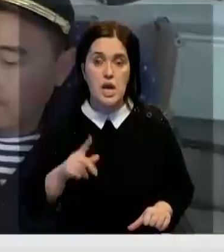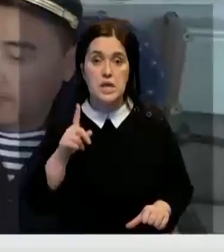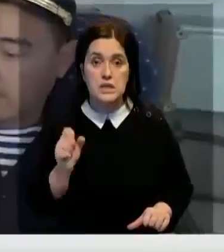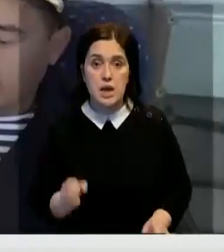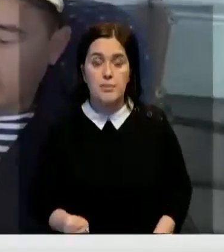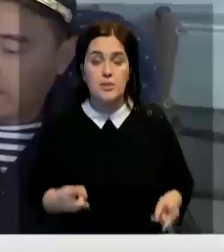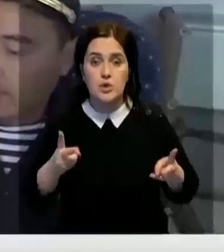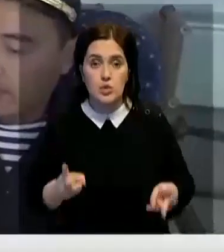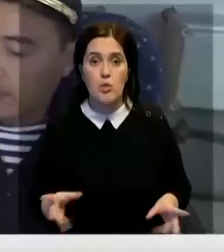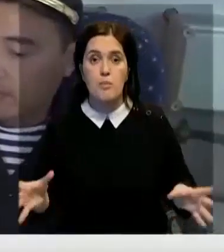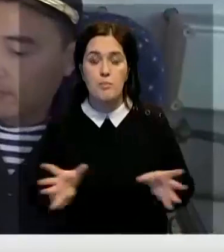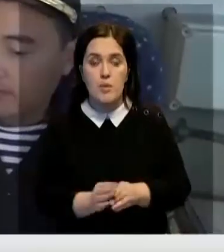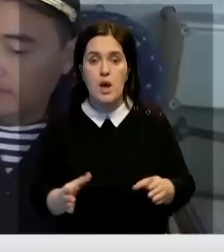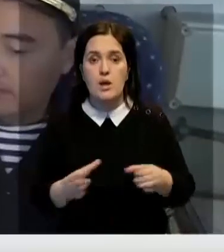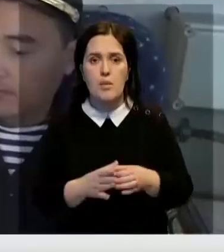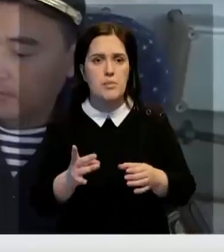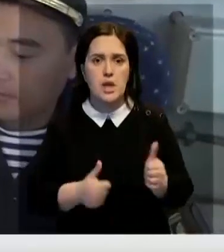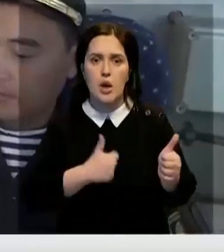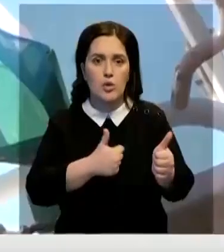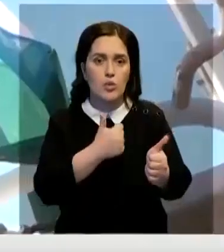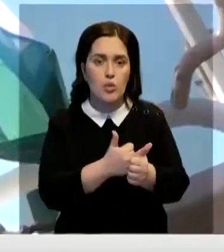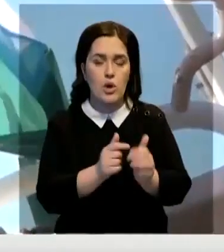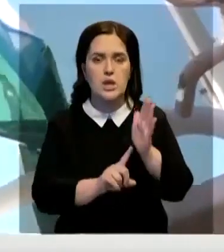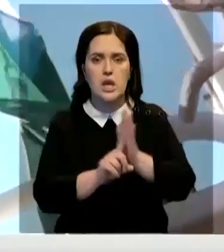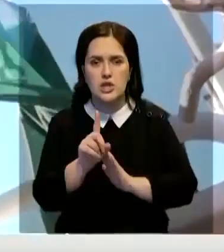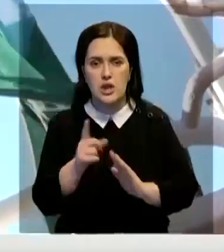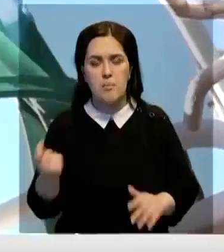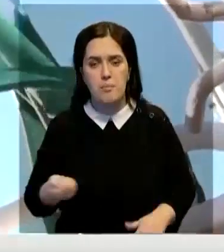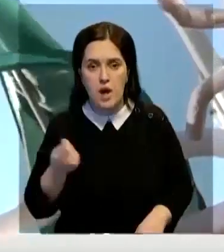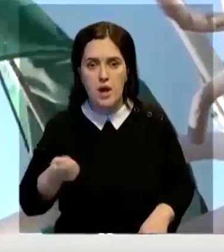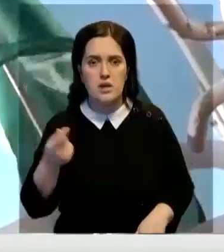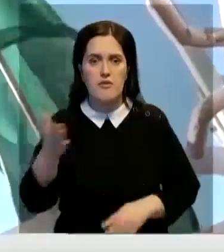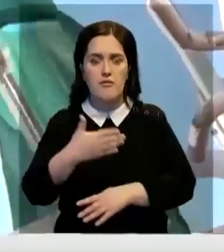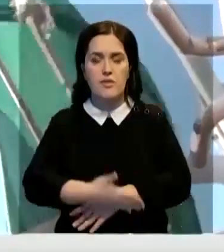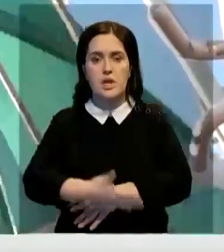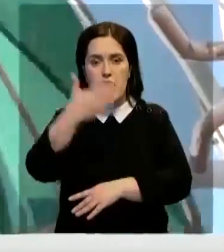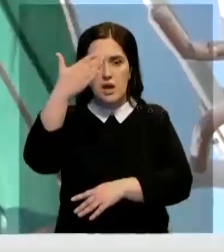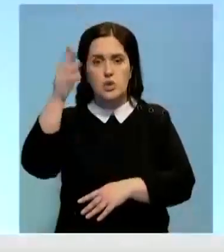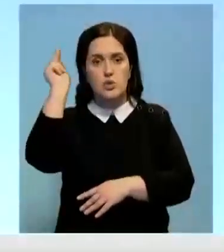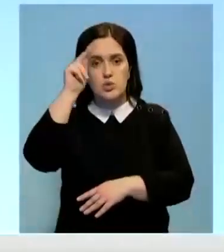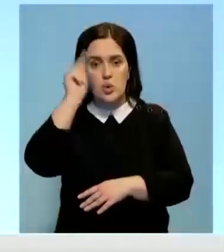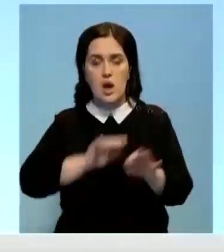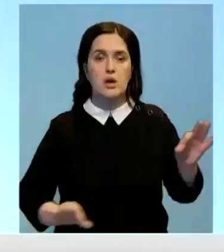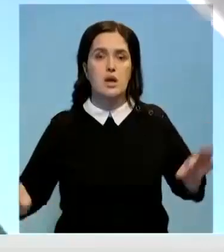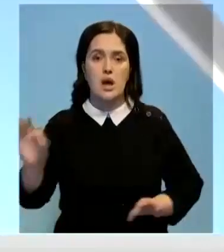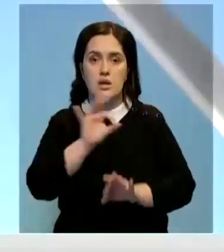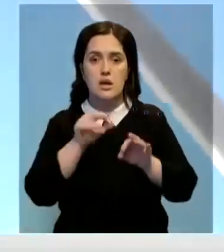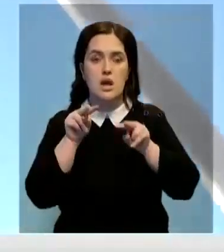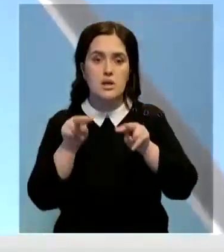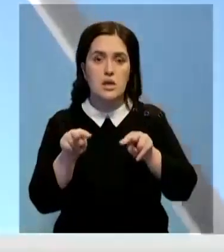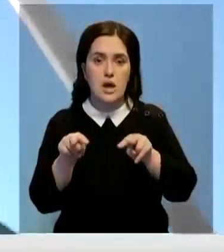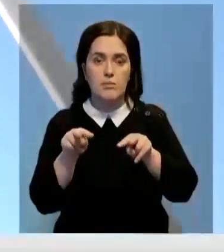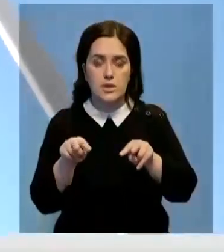в море вместе с командой Улан, конечно, не гонится. Начинает с малого. Поднимает флаг, изучает карты, ведет наблюдения и